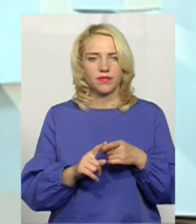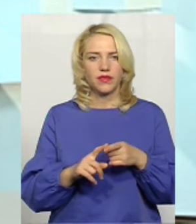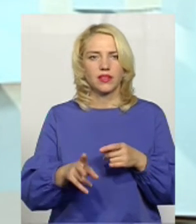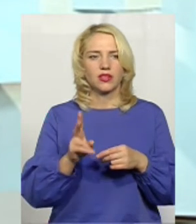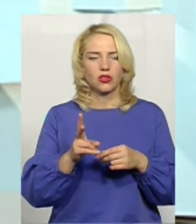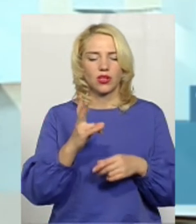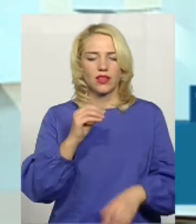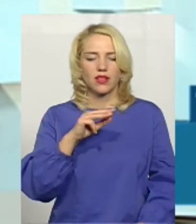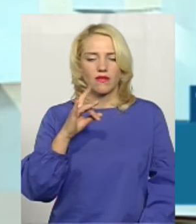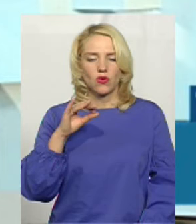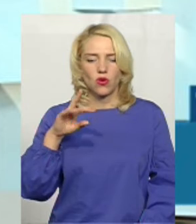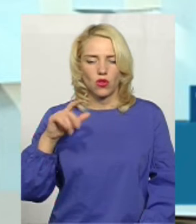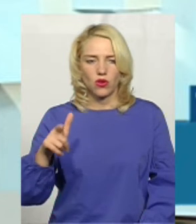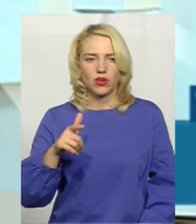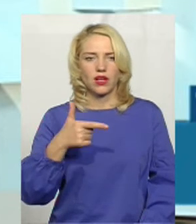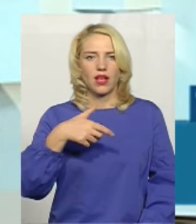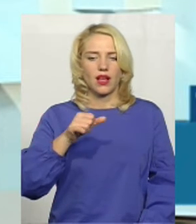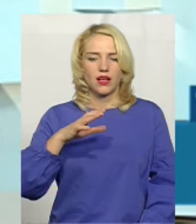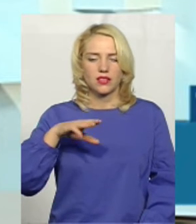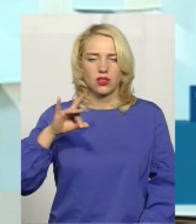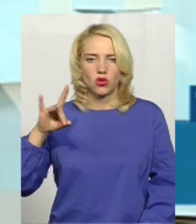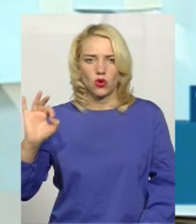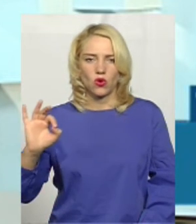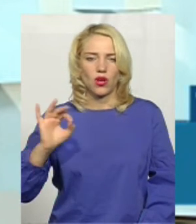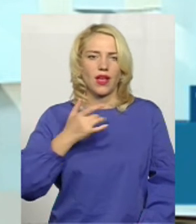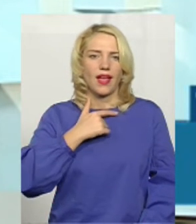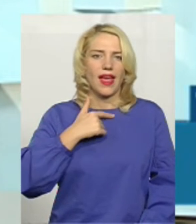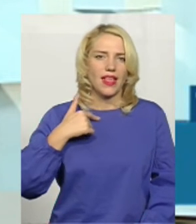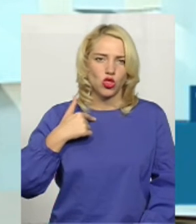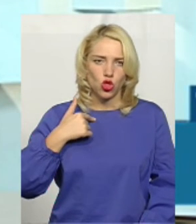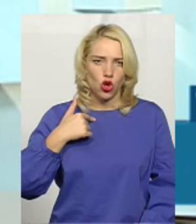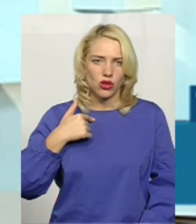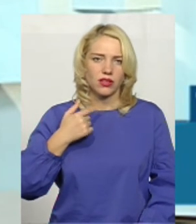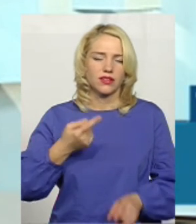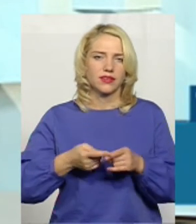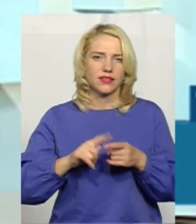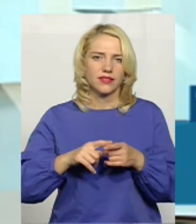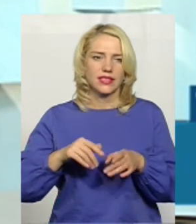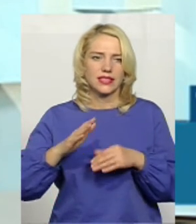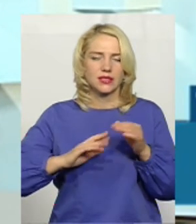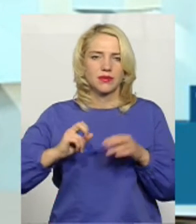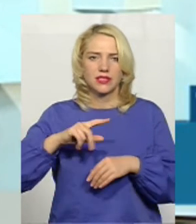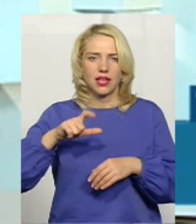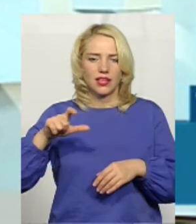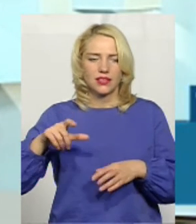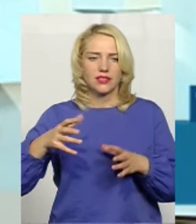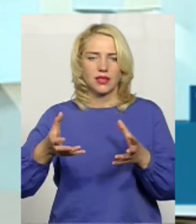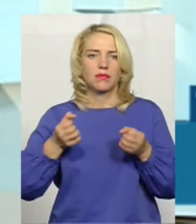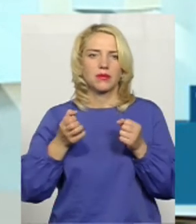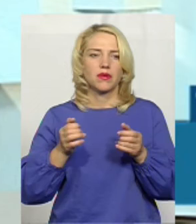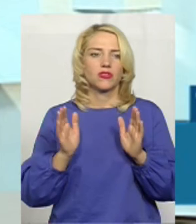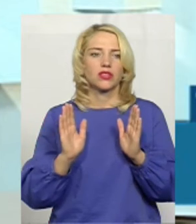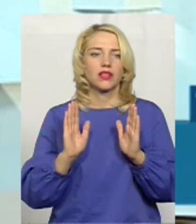ті ж самі нефрологи, гастроентерологи, ендокринологи. Ці спеціалісти, вони приймають